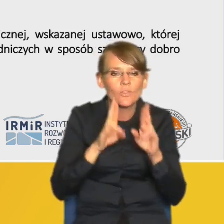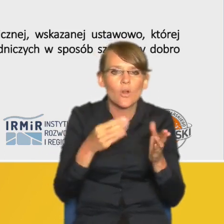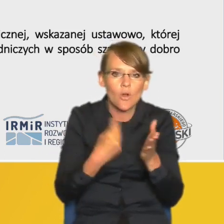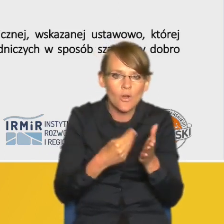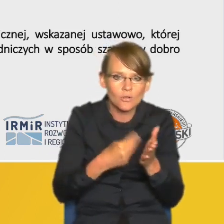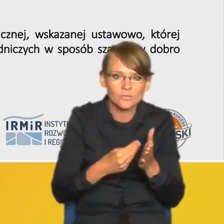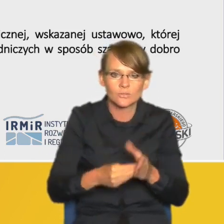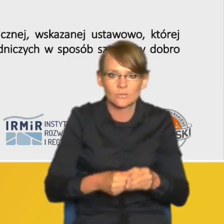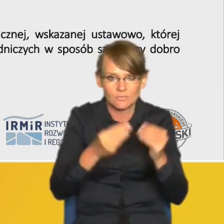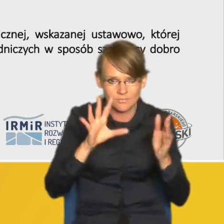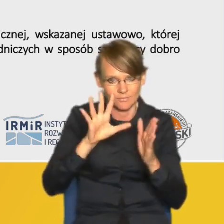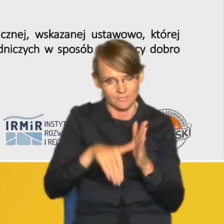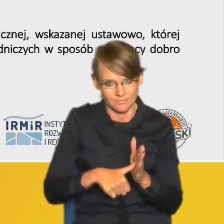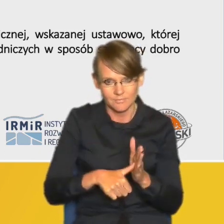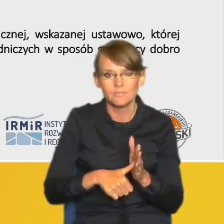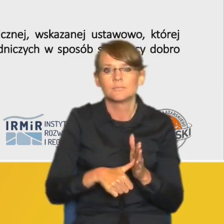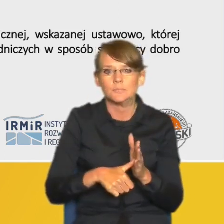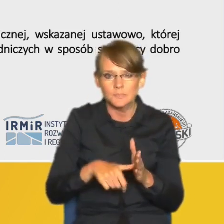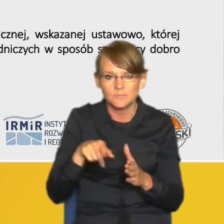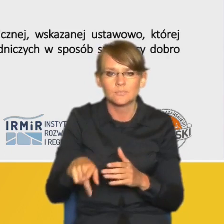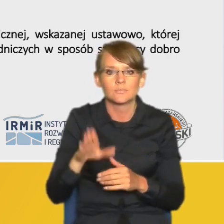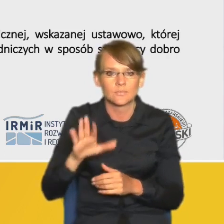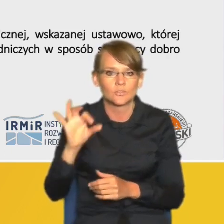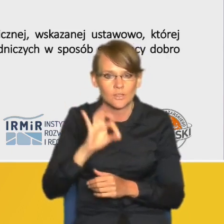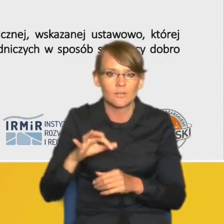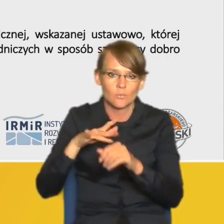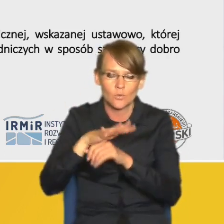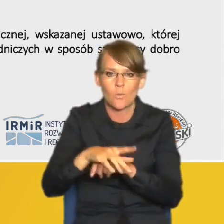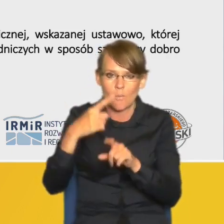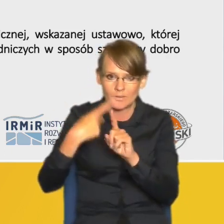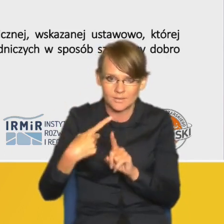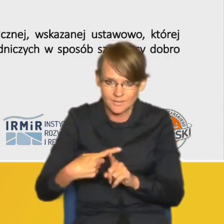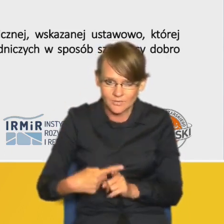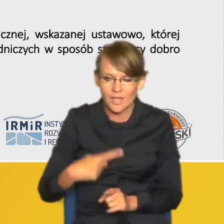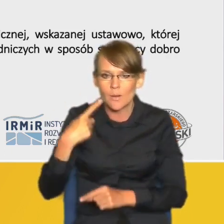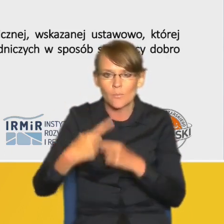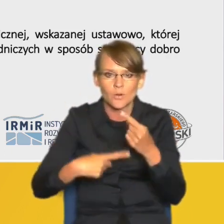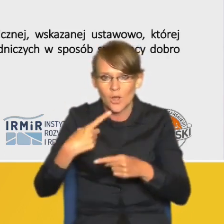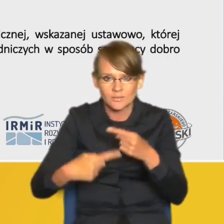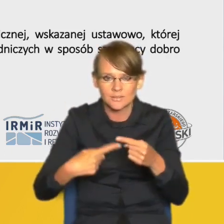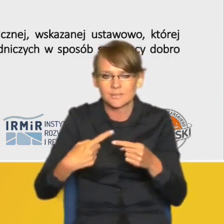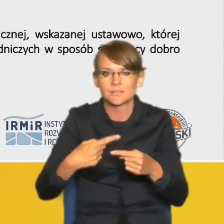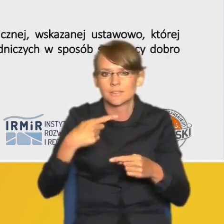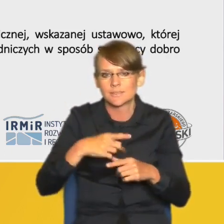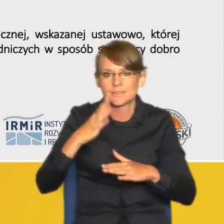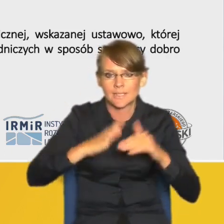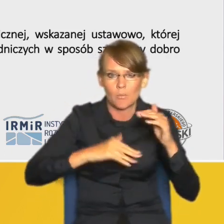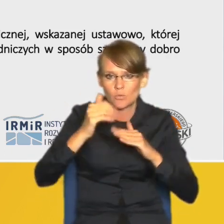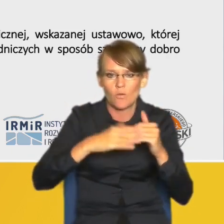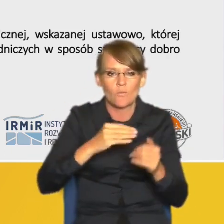urbanizacji ma szansę w jakiś sposób wpłynąć pozytywnie na procesy zabudowy polskiej